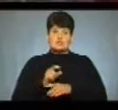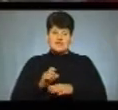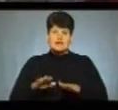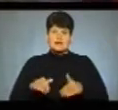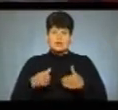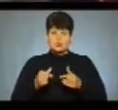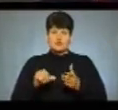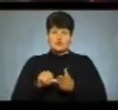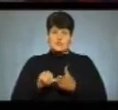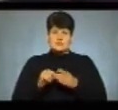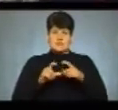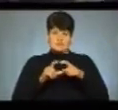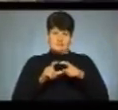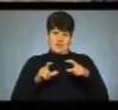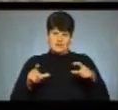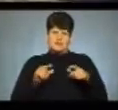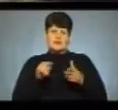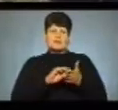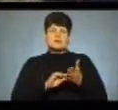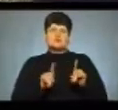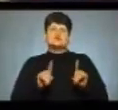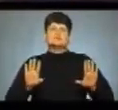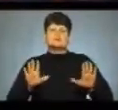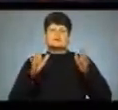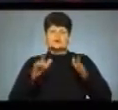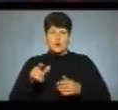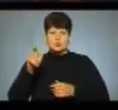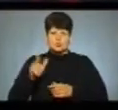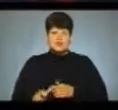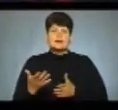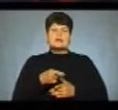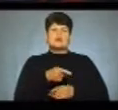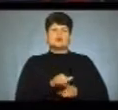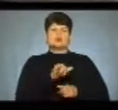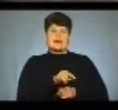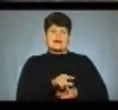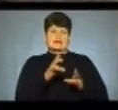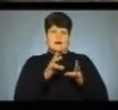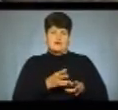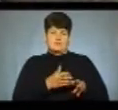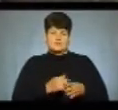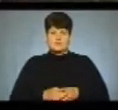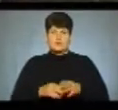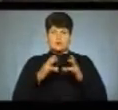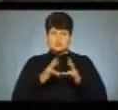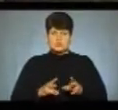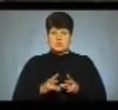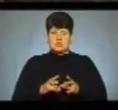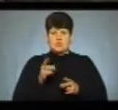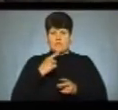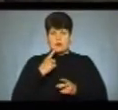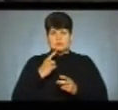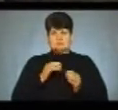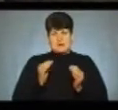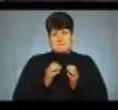учасникам картку із легендою. У ній написано, що трапилося з людиною і які в неї травми. Постраждала вказує на незначну